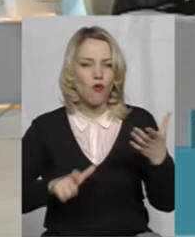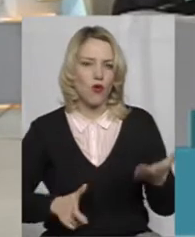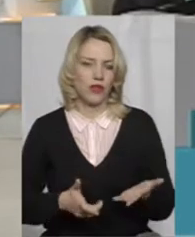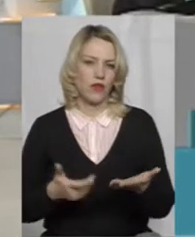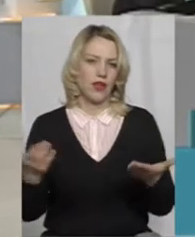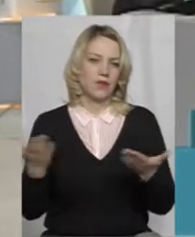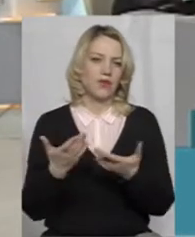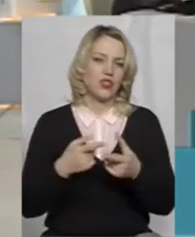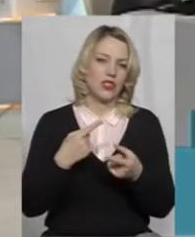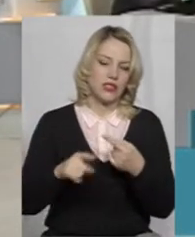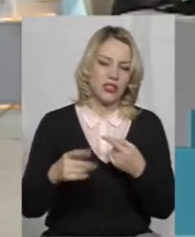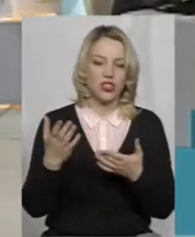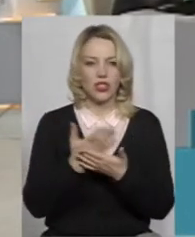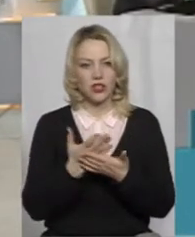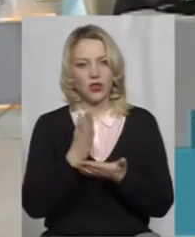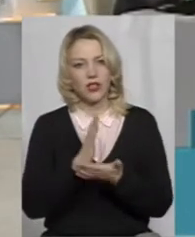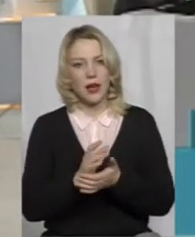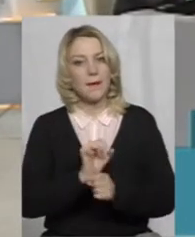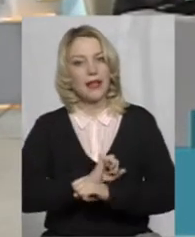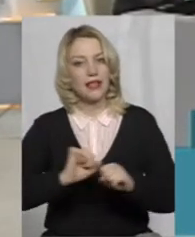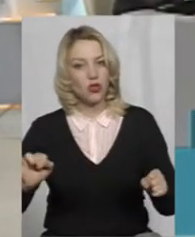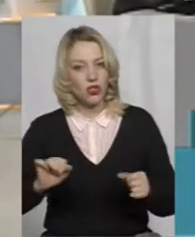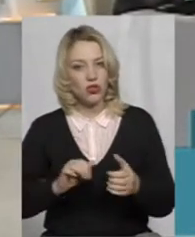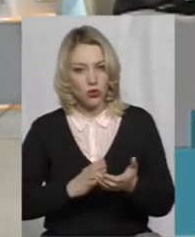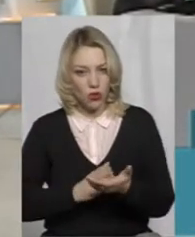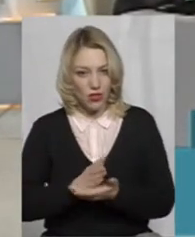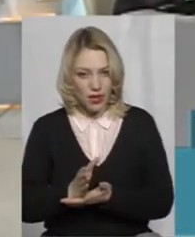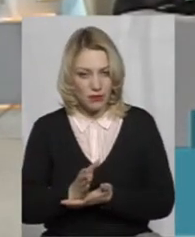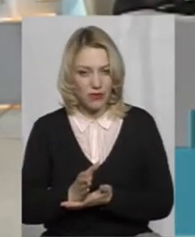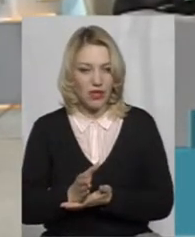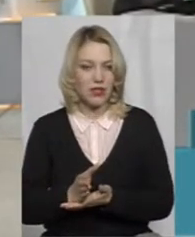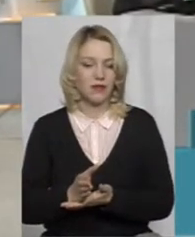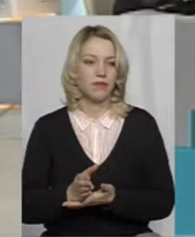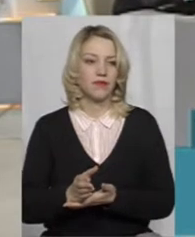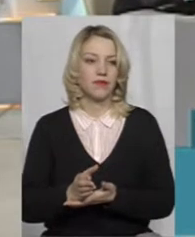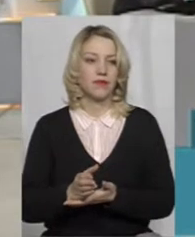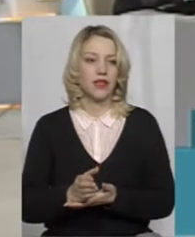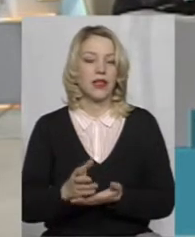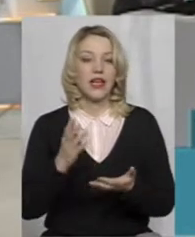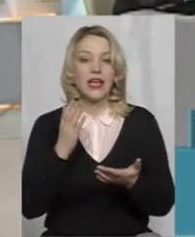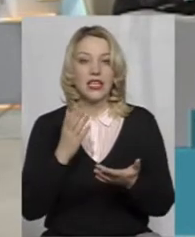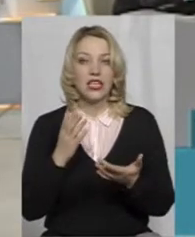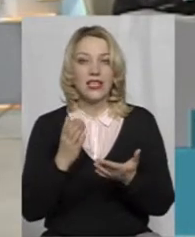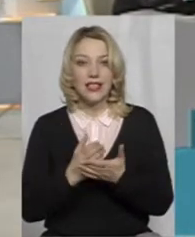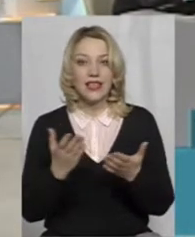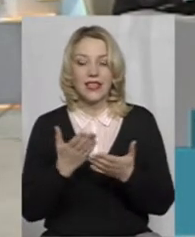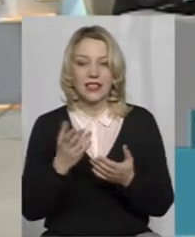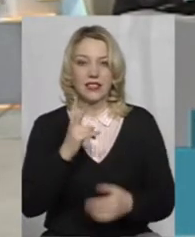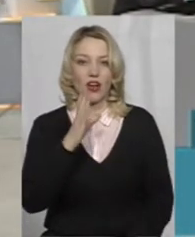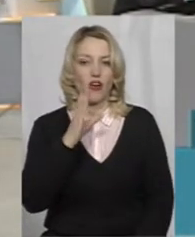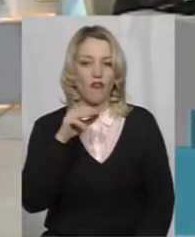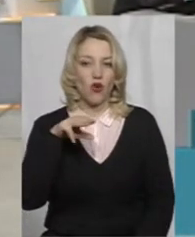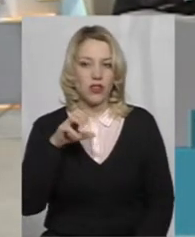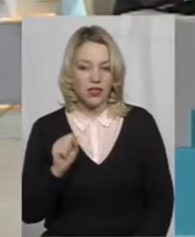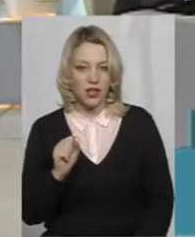якесь інше кіно, є патріотичного спрямування. Є якісь квоти,